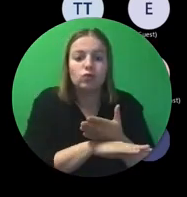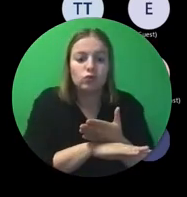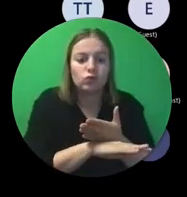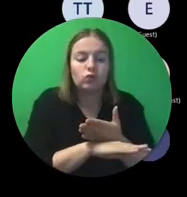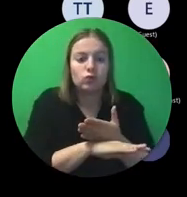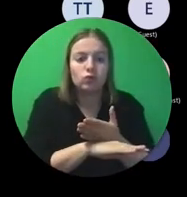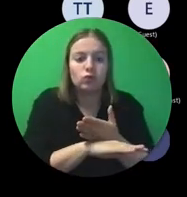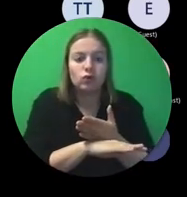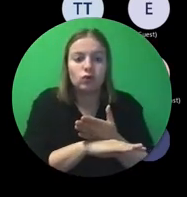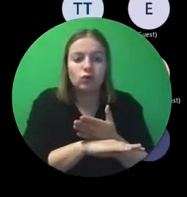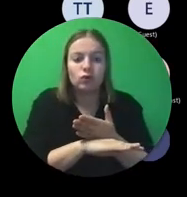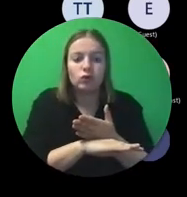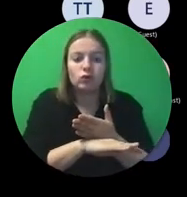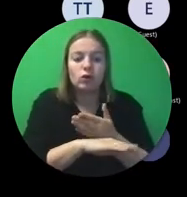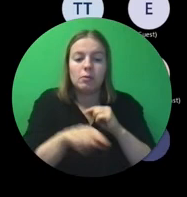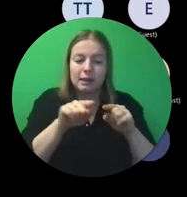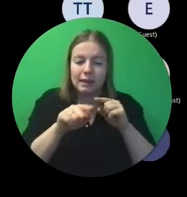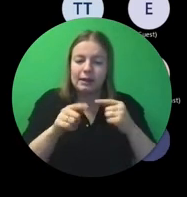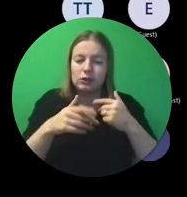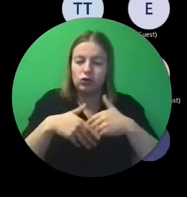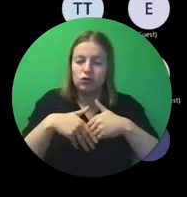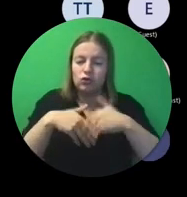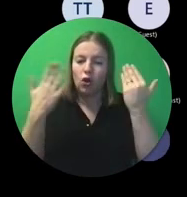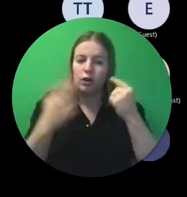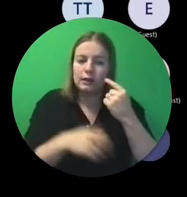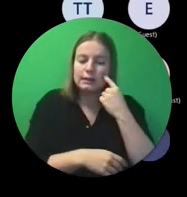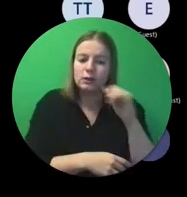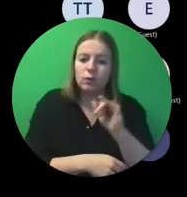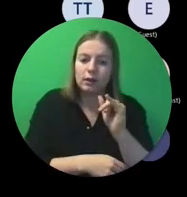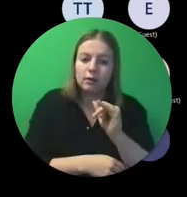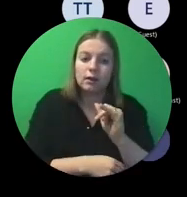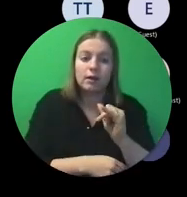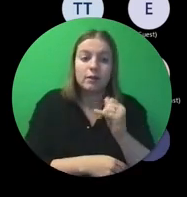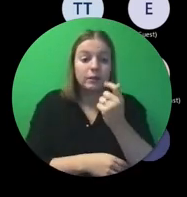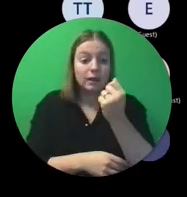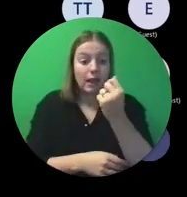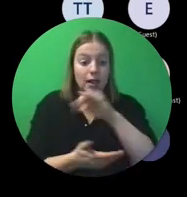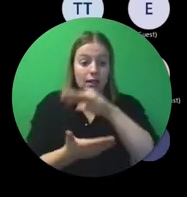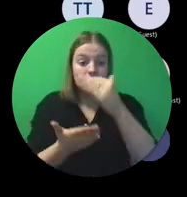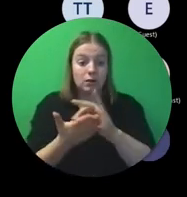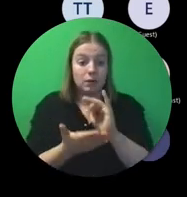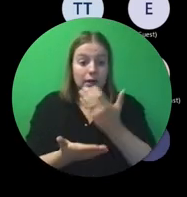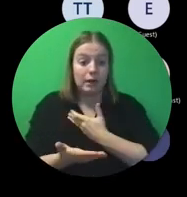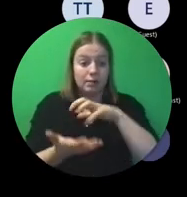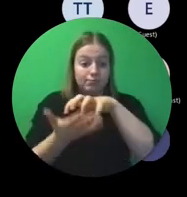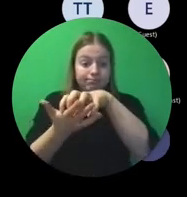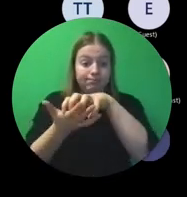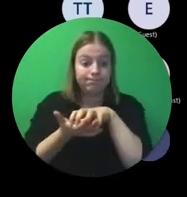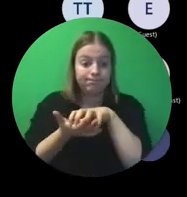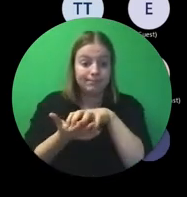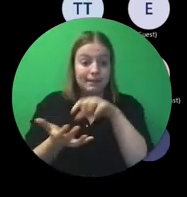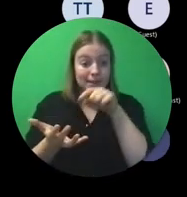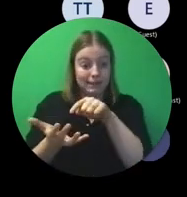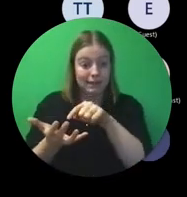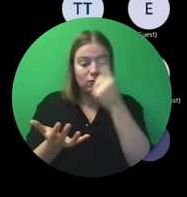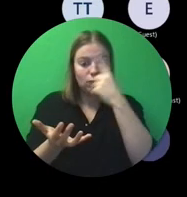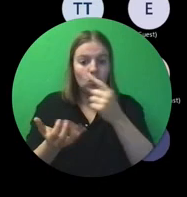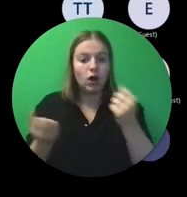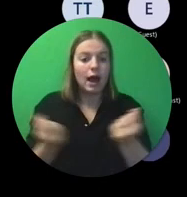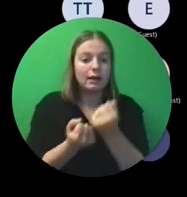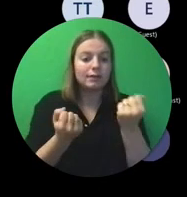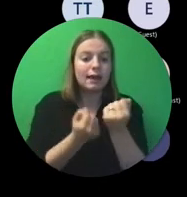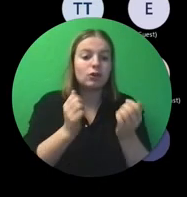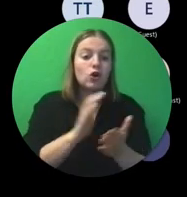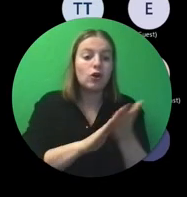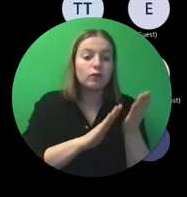Dus dit maakt eigenlijk vrij duidelijk dat het geld dat je krijgt, dat dat is om de activiteiten